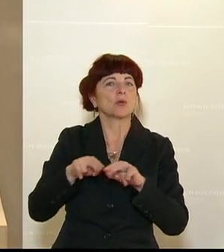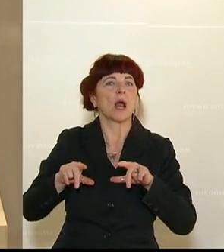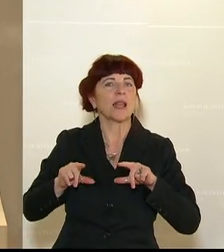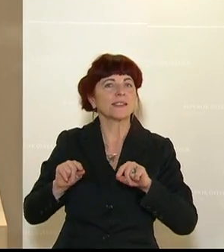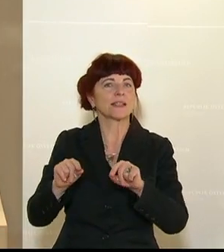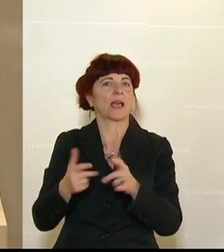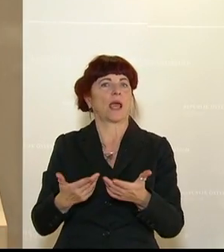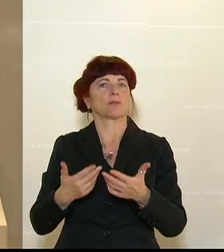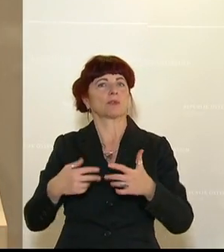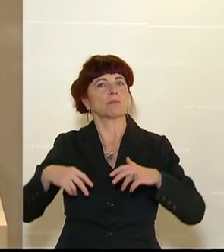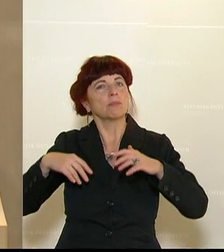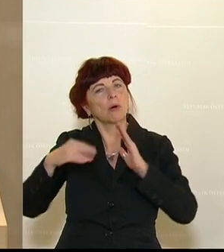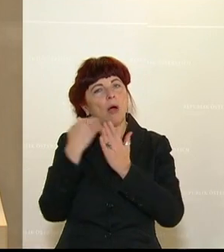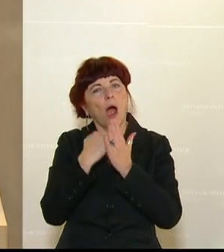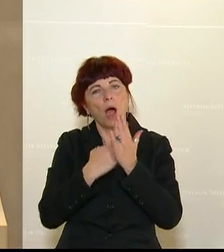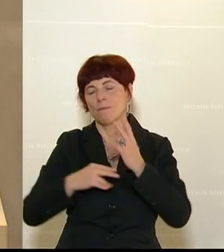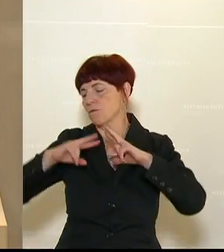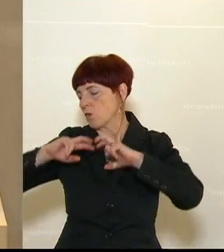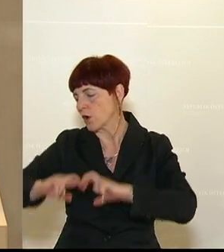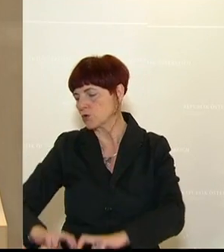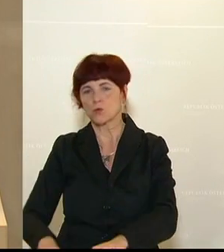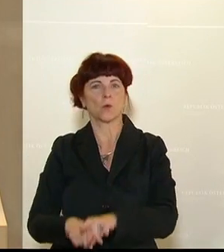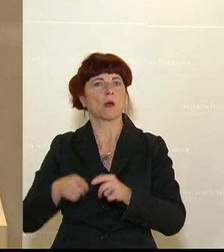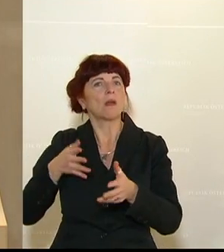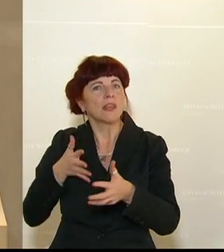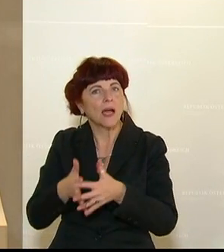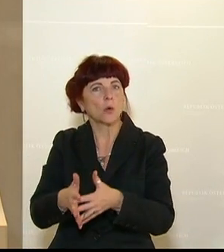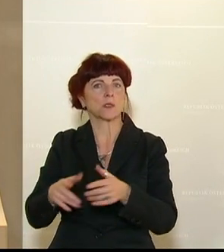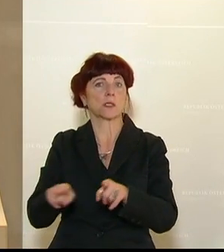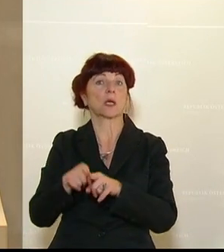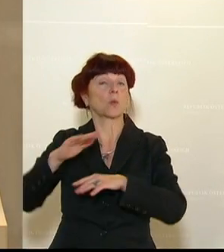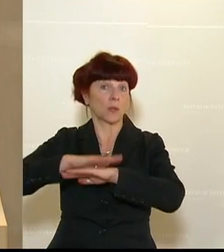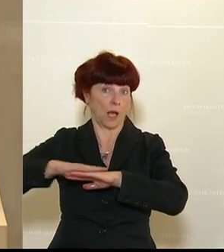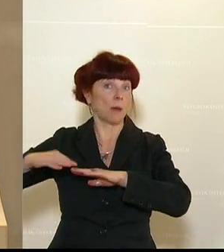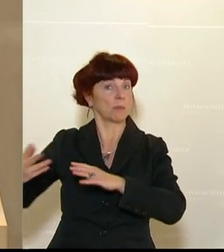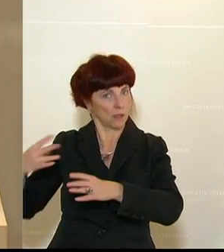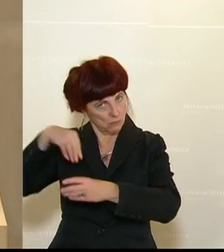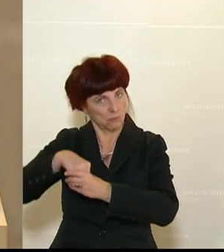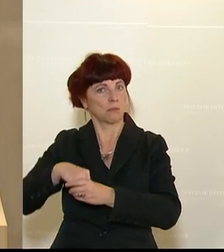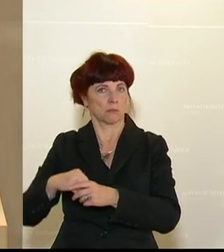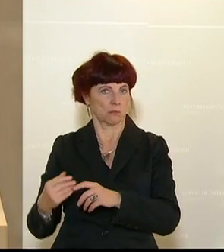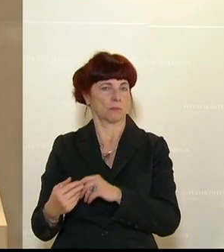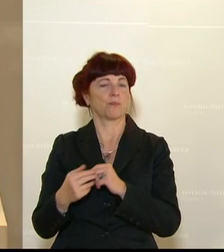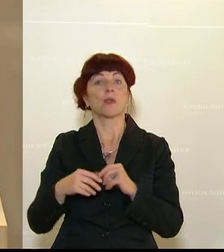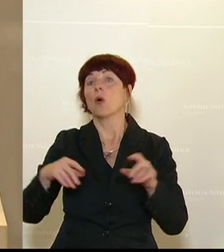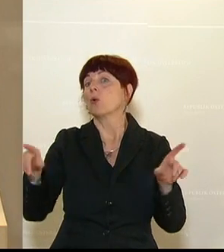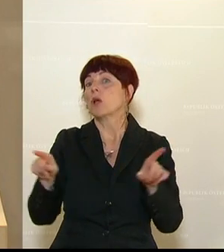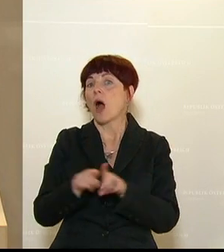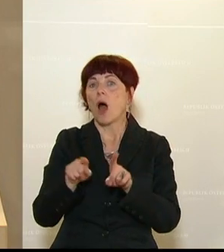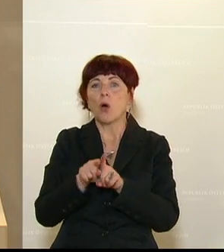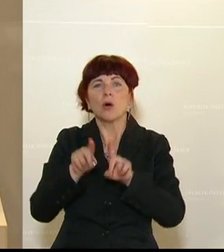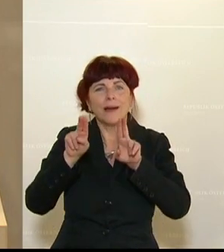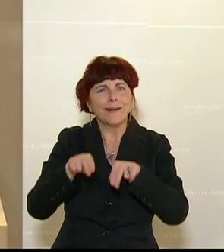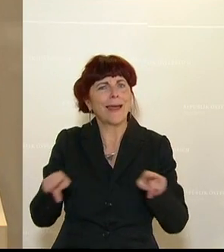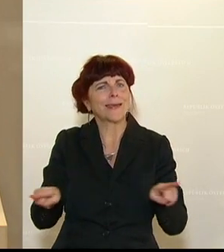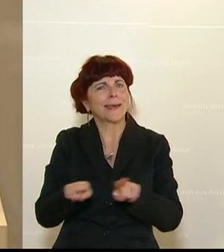der Forschung, der Diagnostik und in der Therapie werden diese berücksichtigt. Und ganz besonders auch der gleichberechtigte